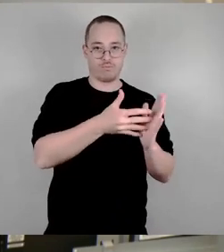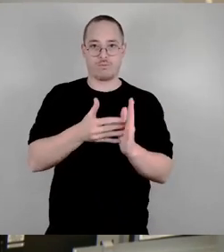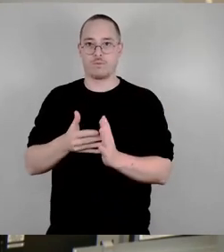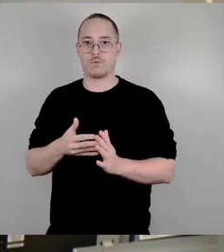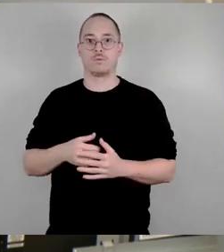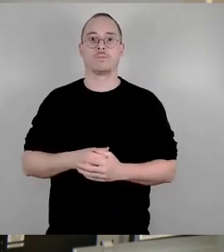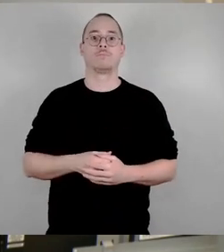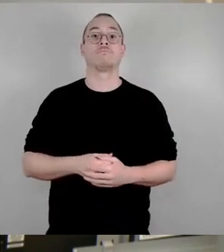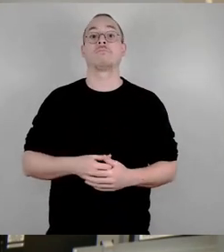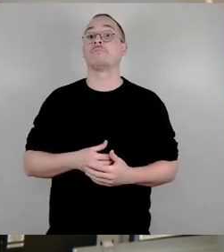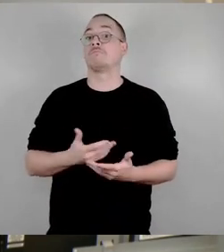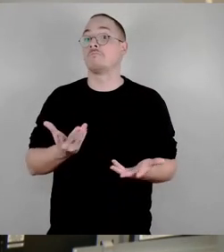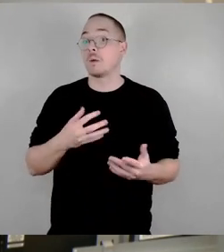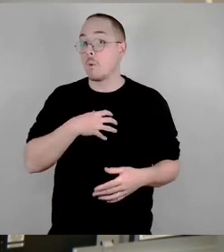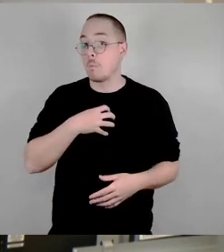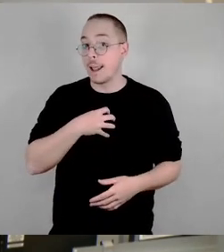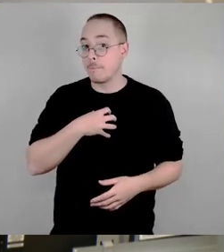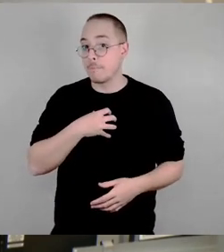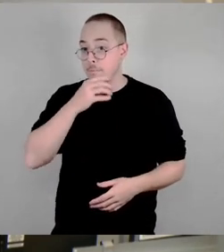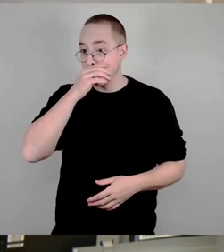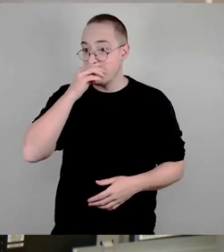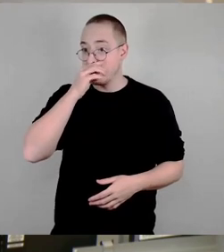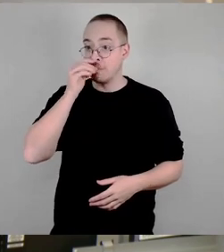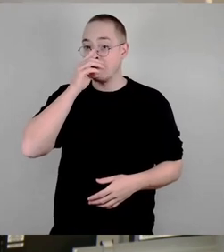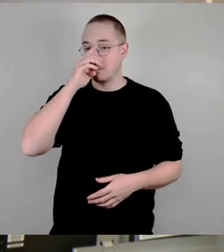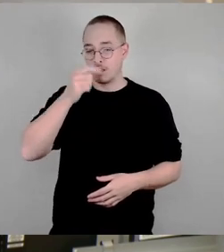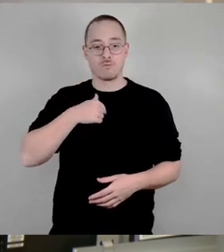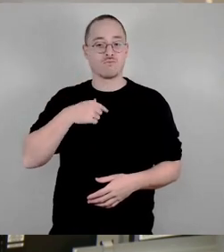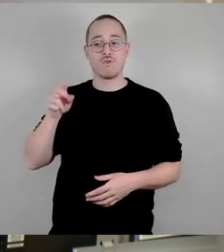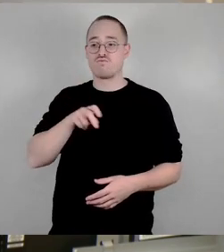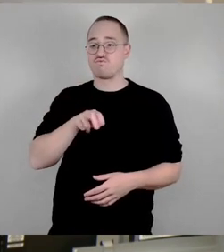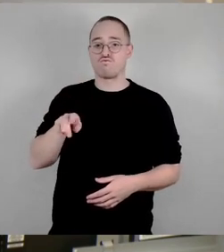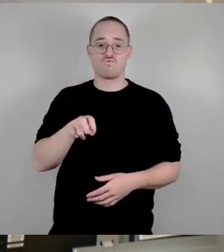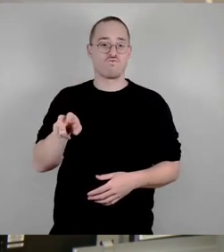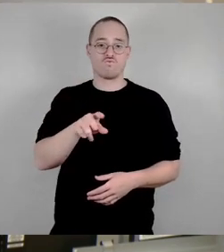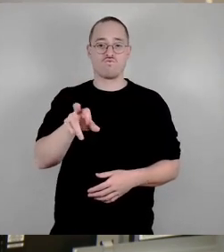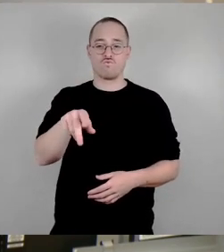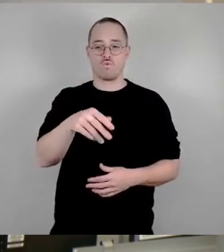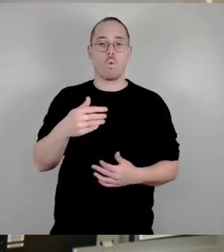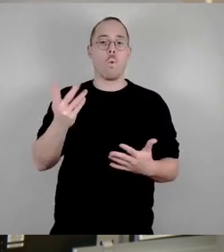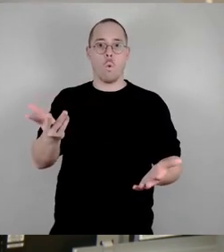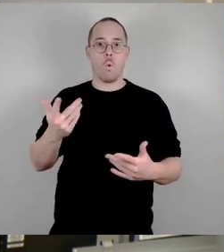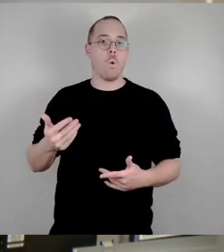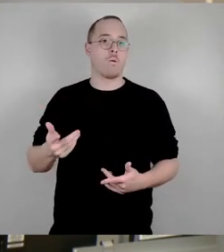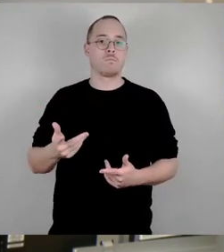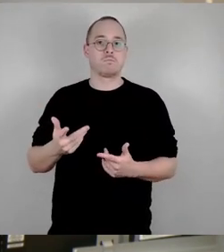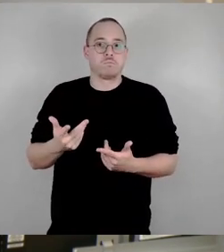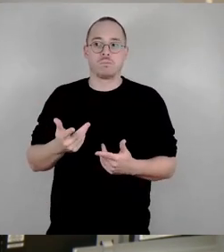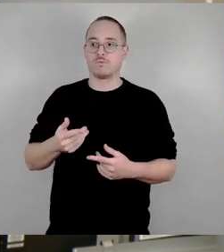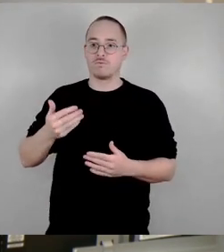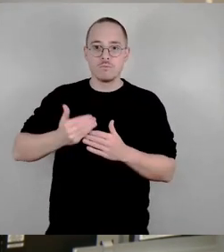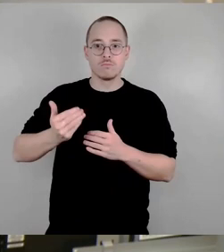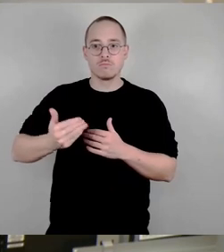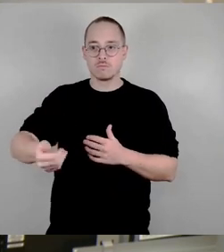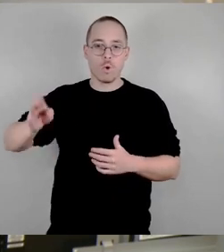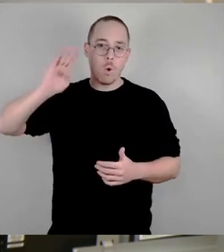zehn Minuten ein doch jämmerliches Ave Maria ertragen muss. Das ist nicht gut. Das kann man eindämmen. Und es